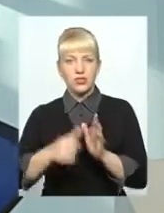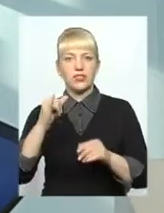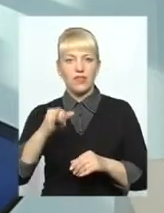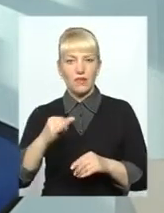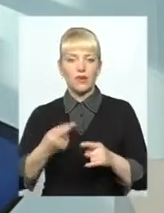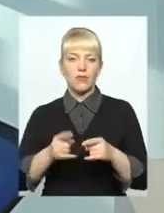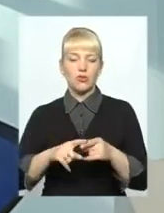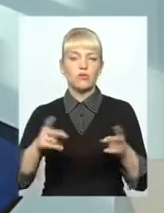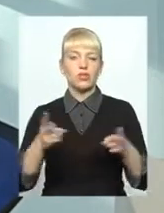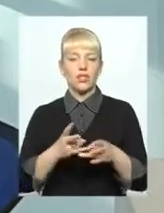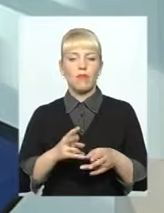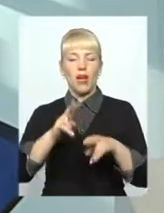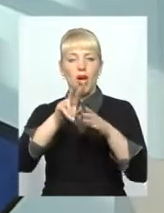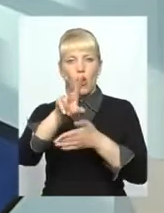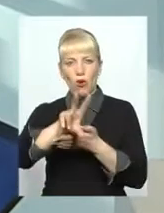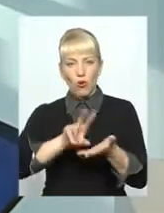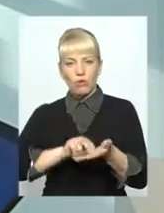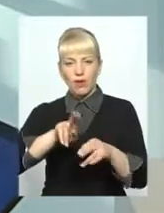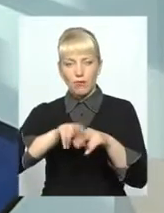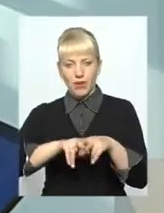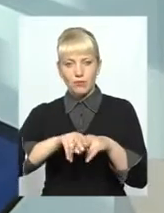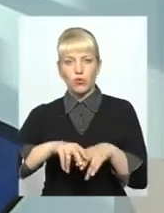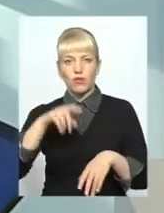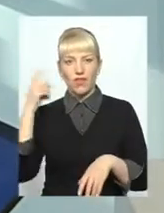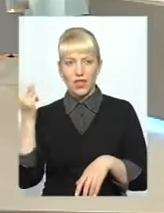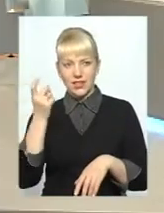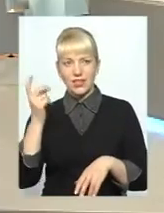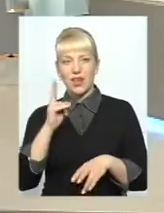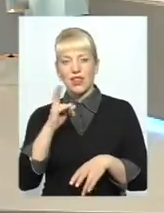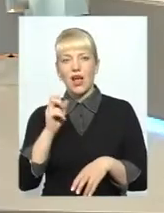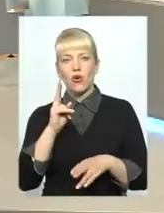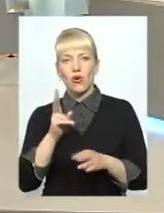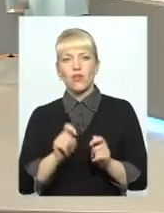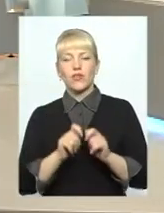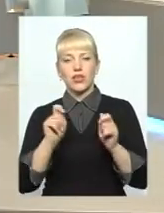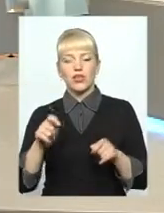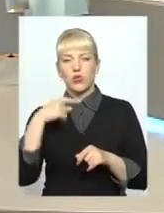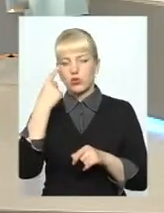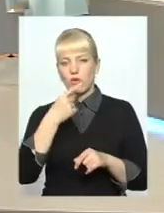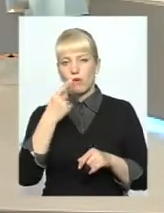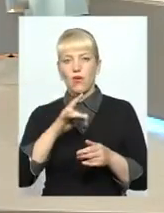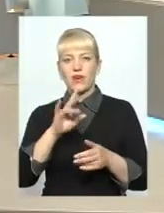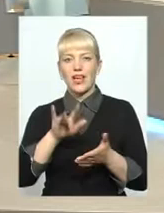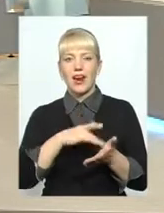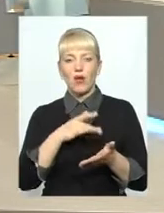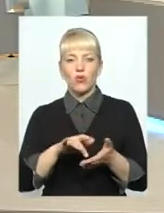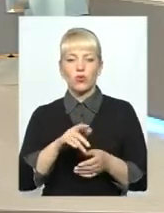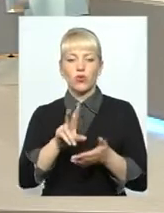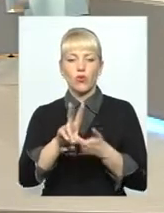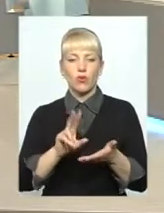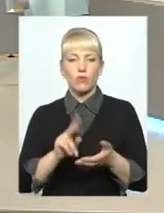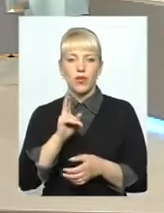необхідно копію паспорта власника, на кого відкритий особовий рахунок, копію індифікаційного кода,